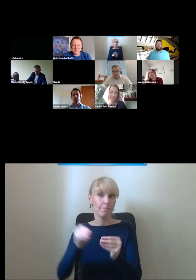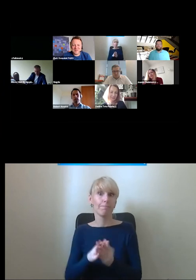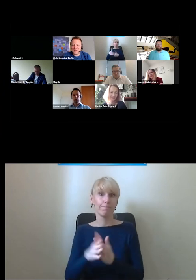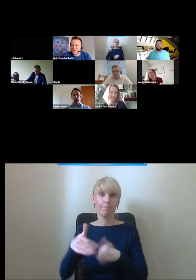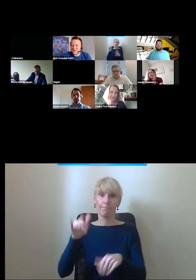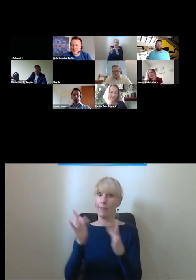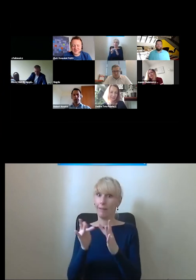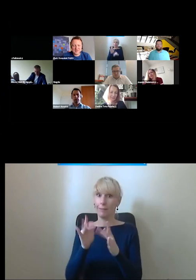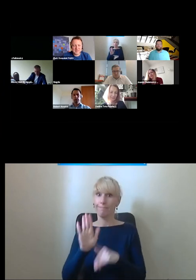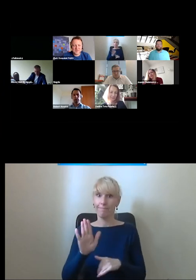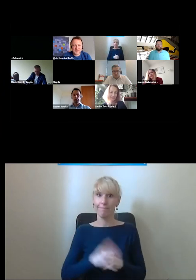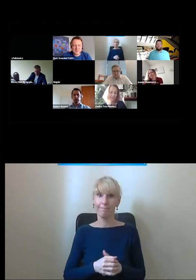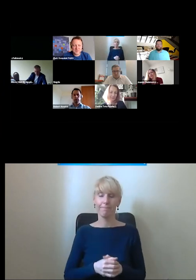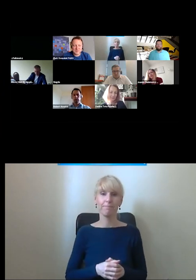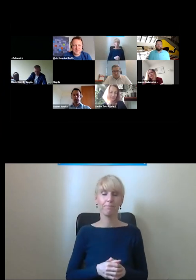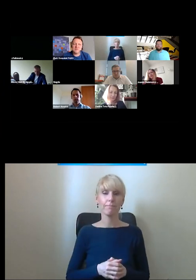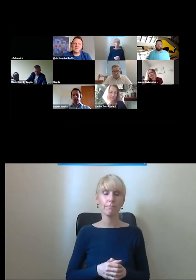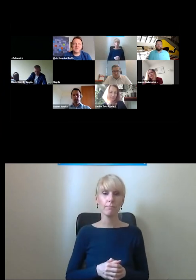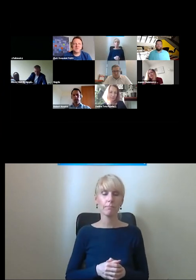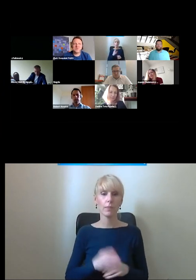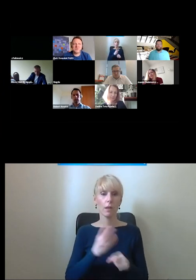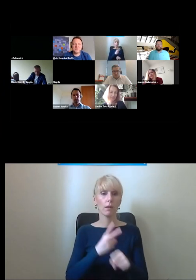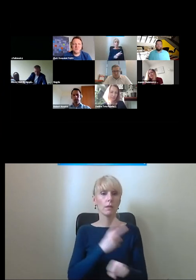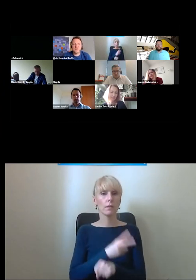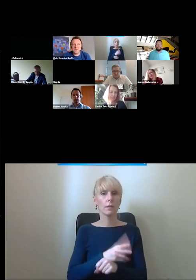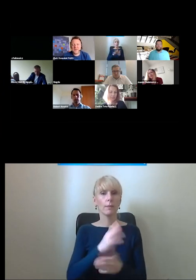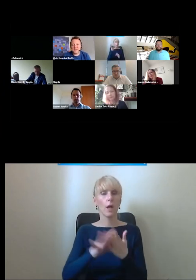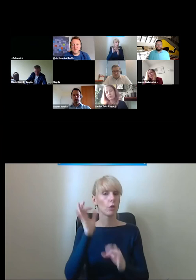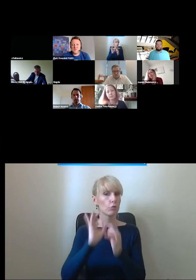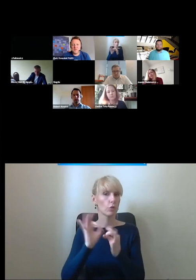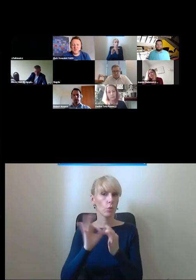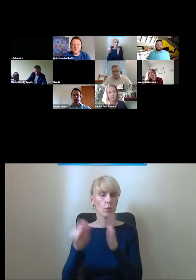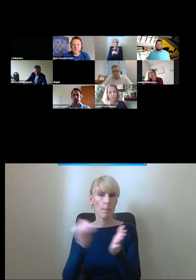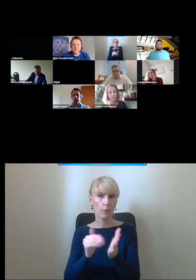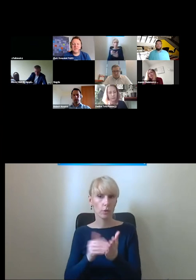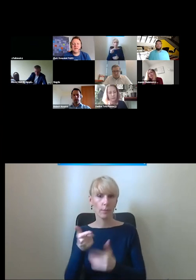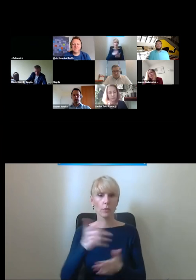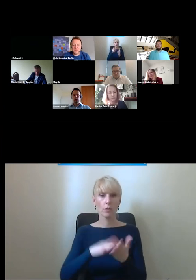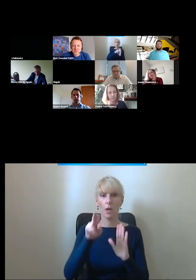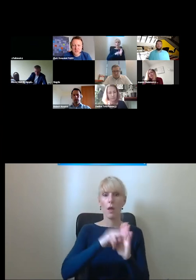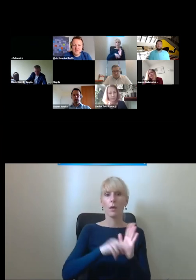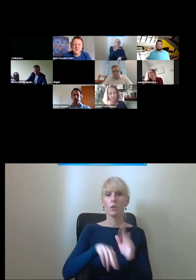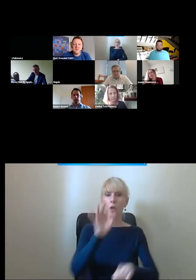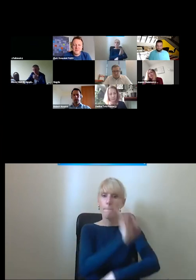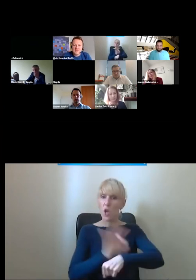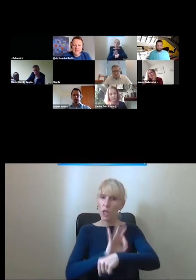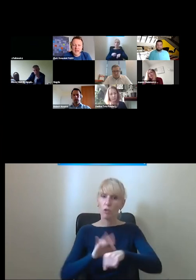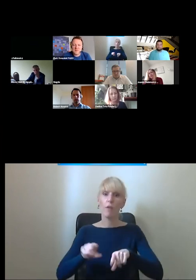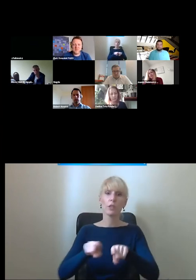ustawa o zapewnianiu dostępności osobom ze szczególnymi potrzebami no też wyraźnie mówi projektowanie uniwersalne pierwsza